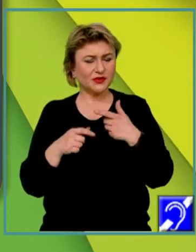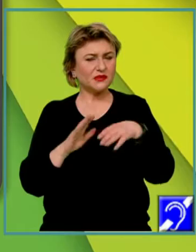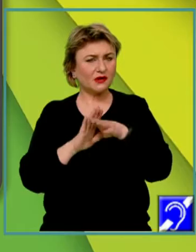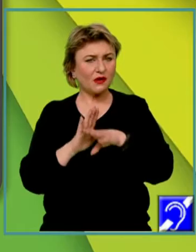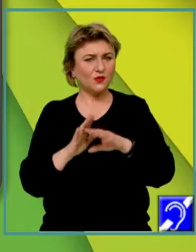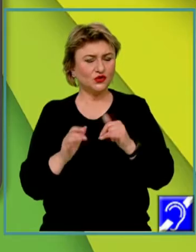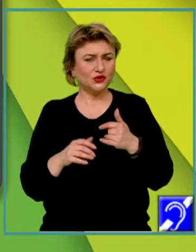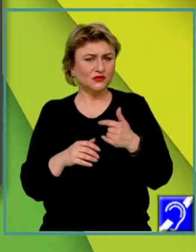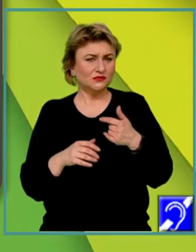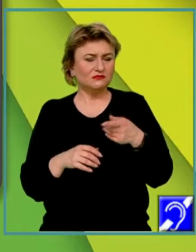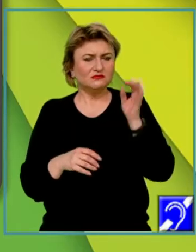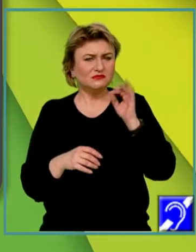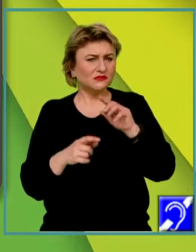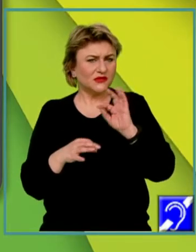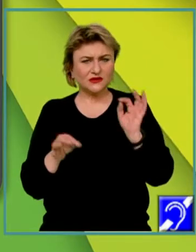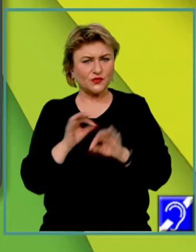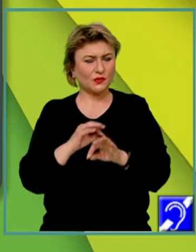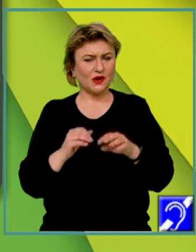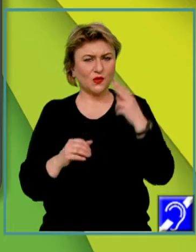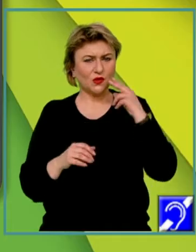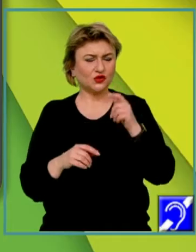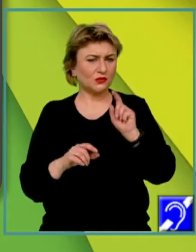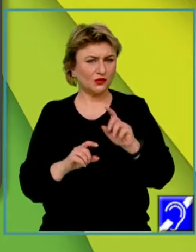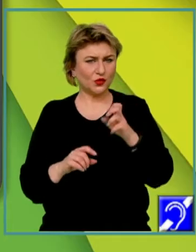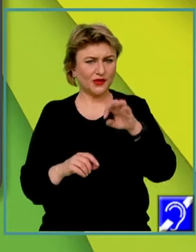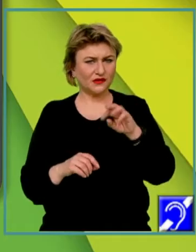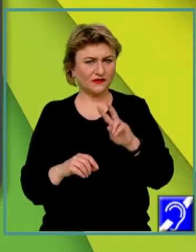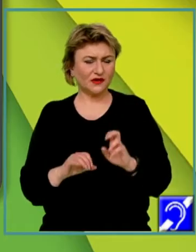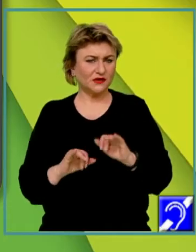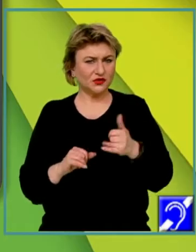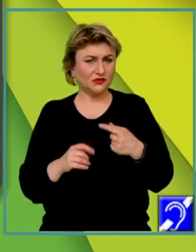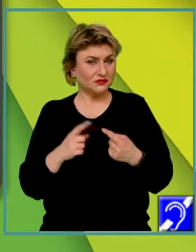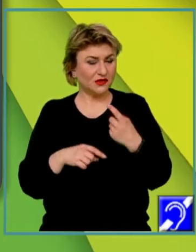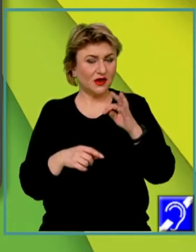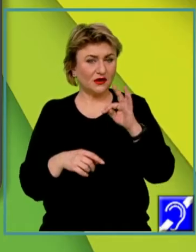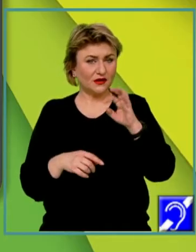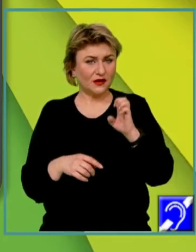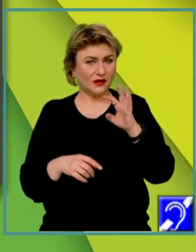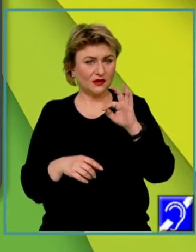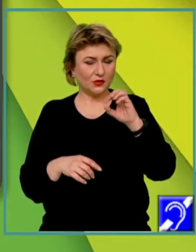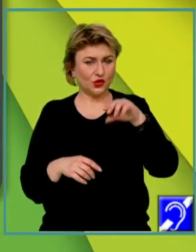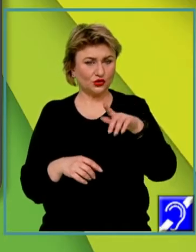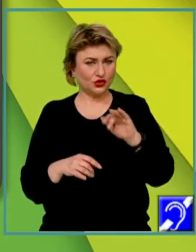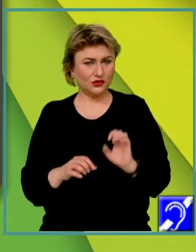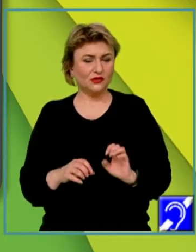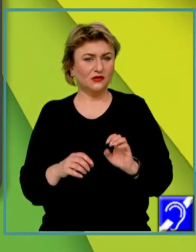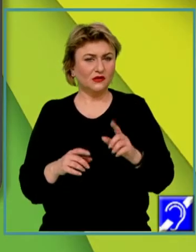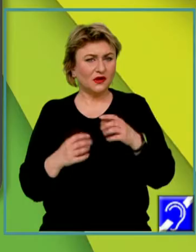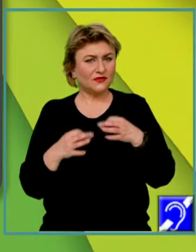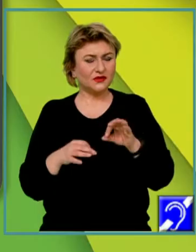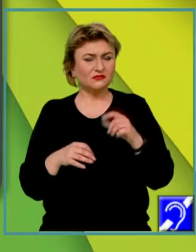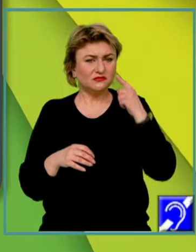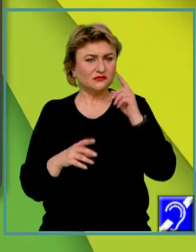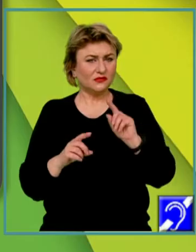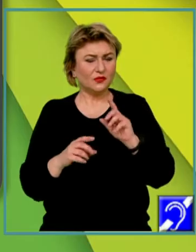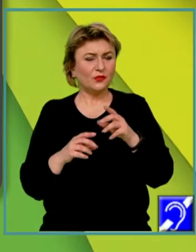principii de cunoaștere și transformarea realității obiective, sau pornind de la etimologie putem defini ca fiind drum al gândirii în procesul